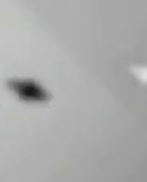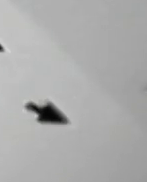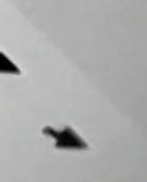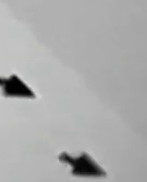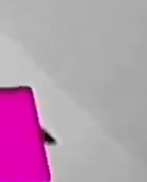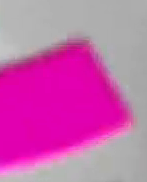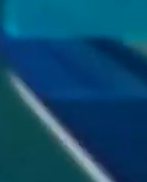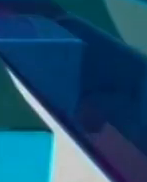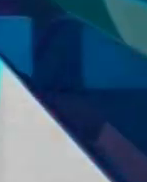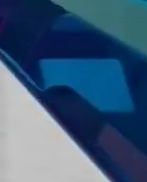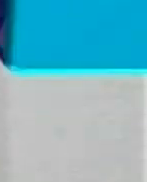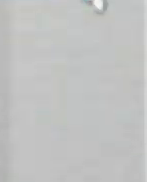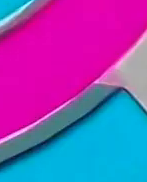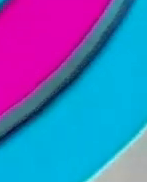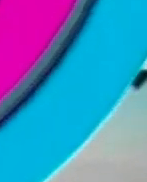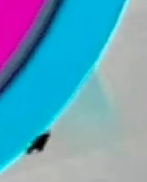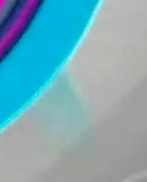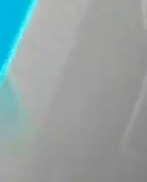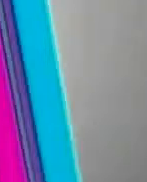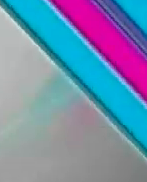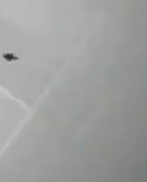Дитячий організм більш щитливий підвищення.